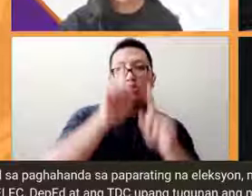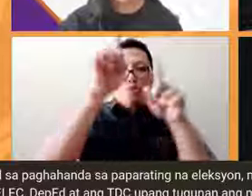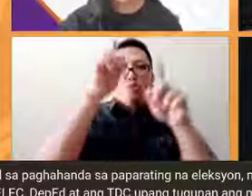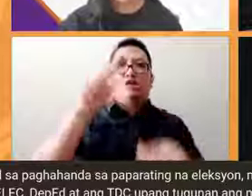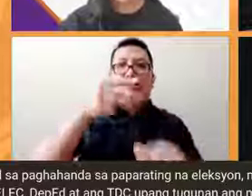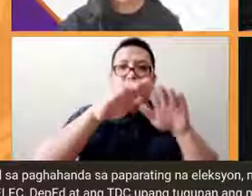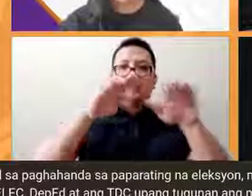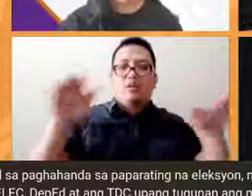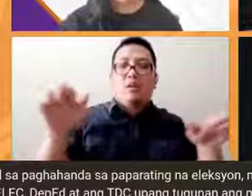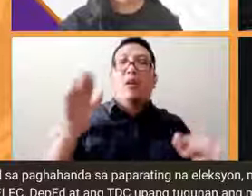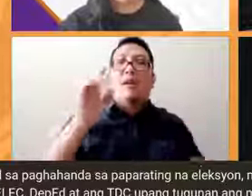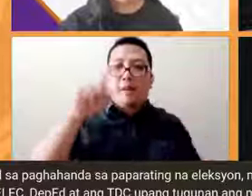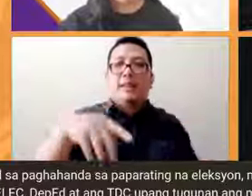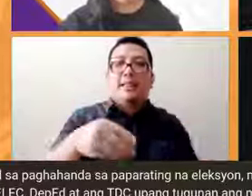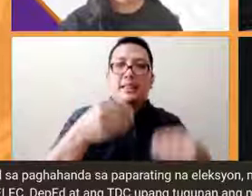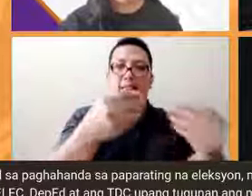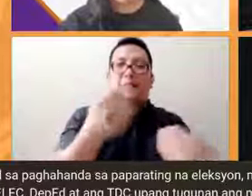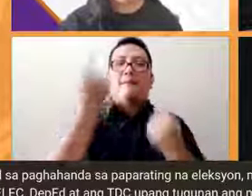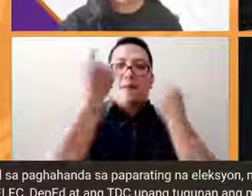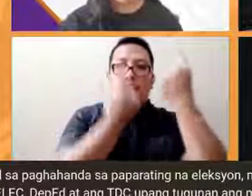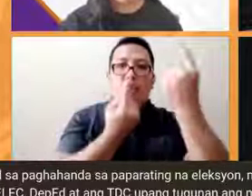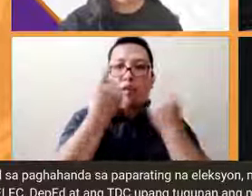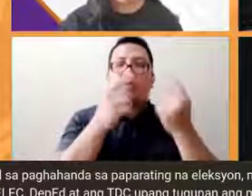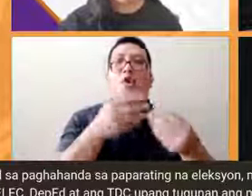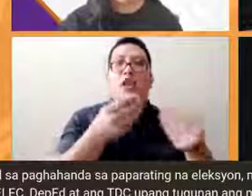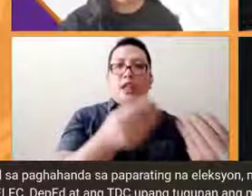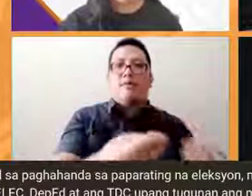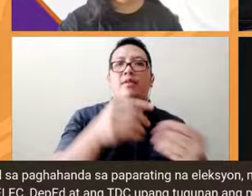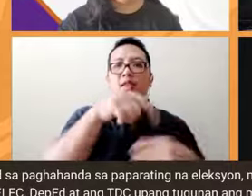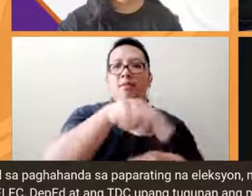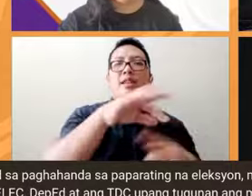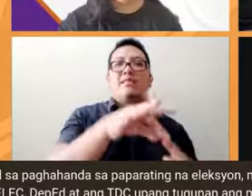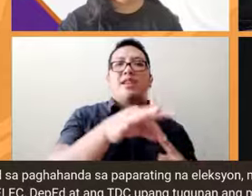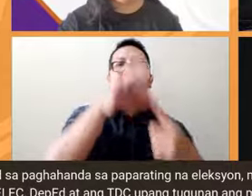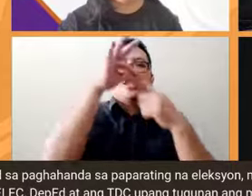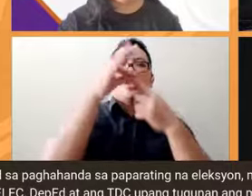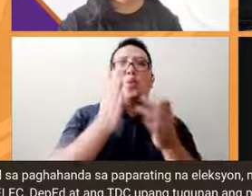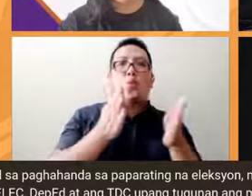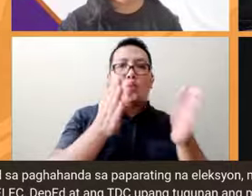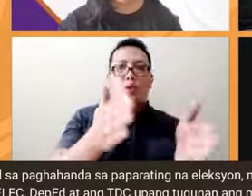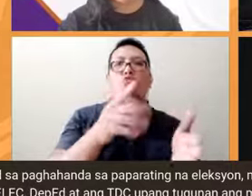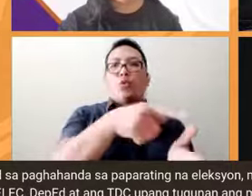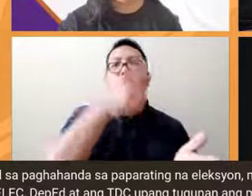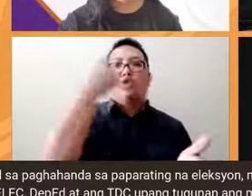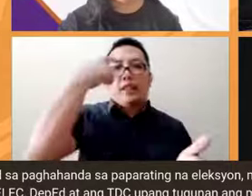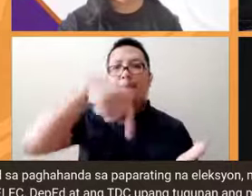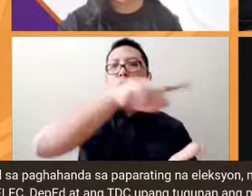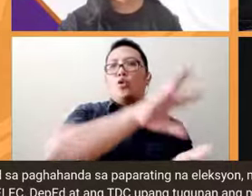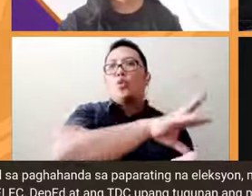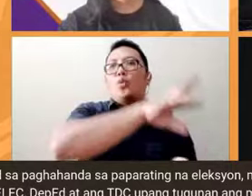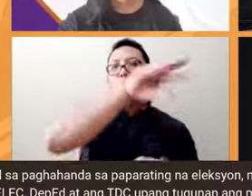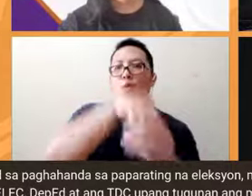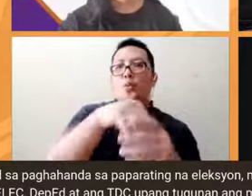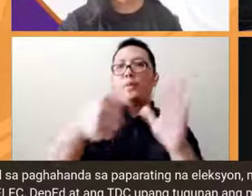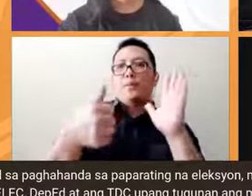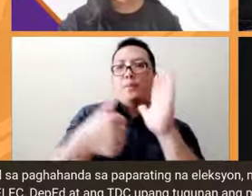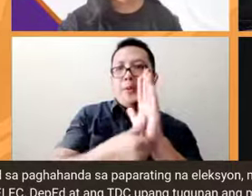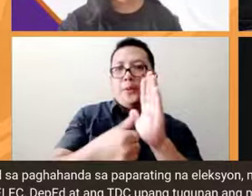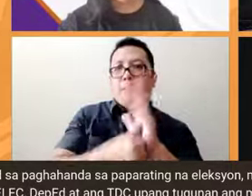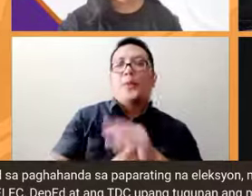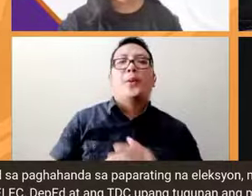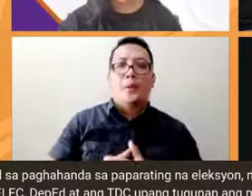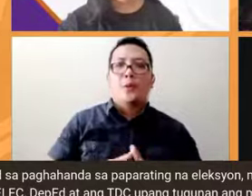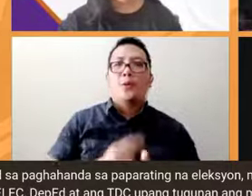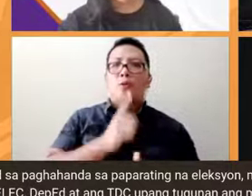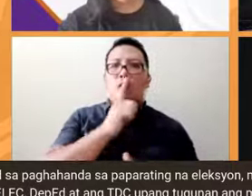be accommodated siguro special accommodation well anyway ano naman meron naman talagang special